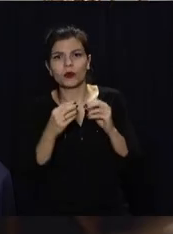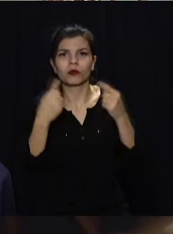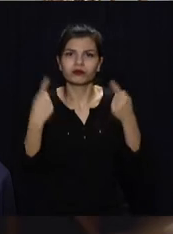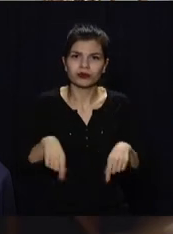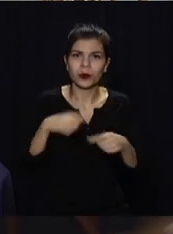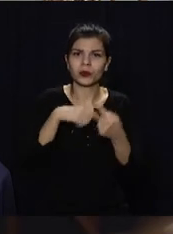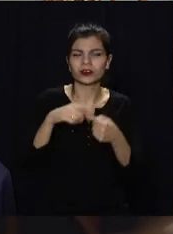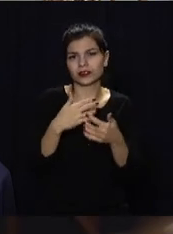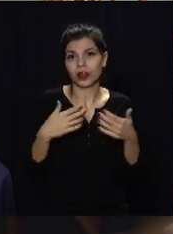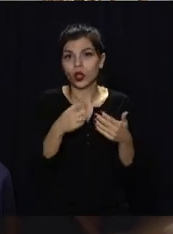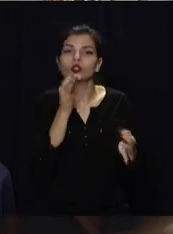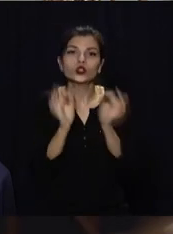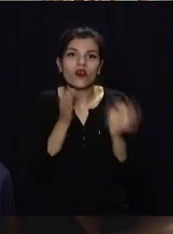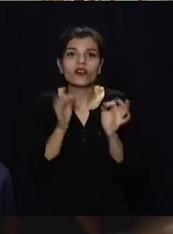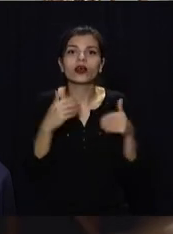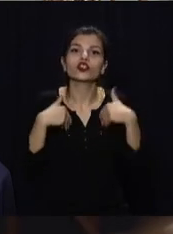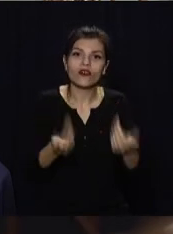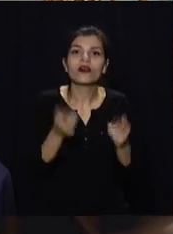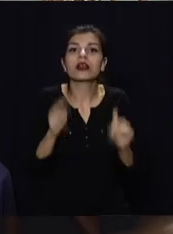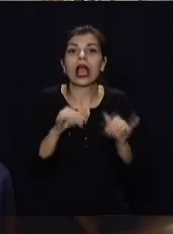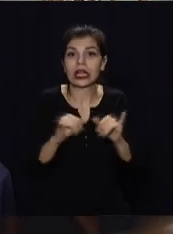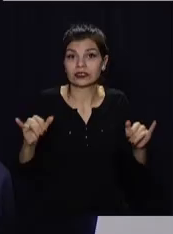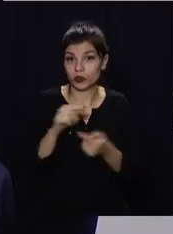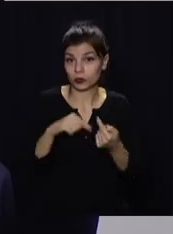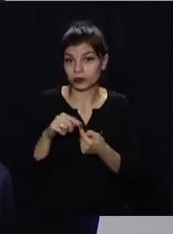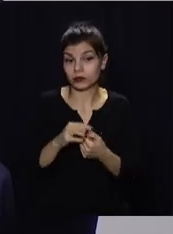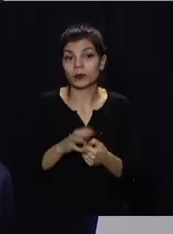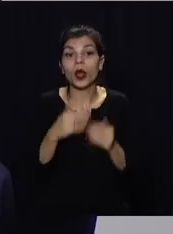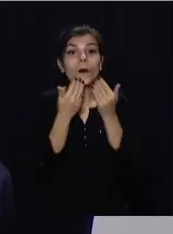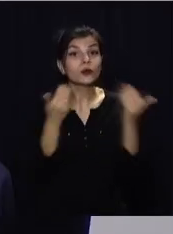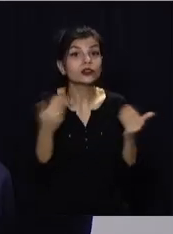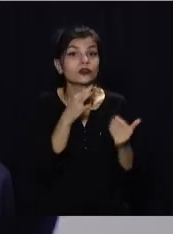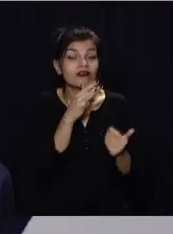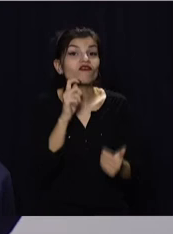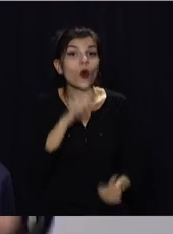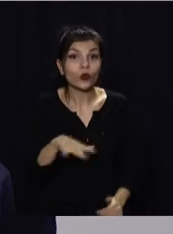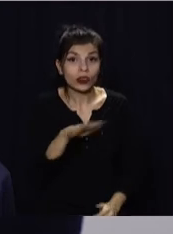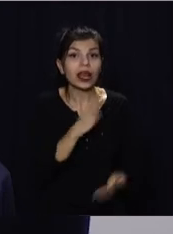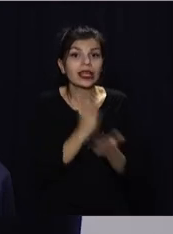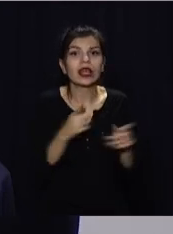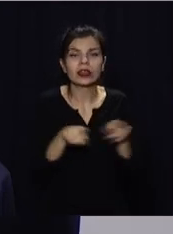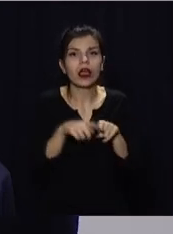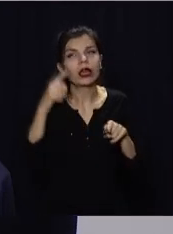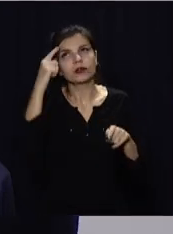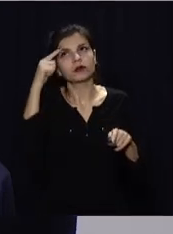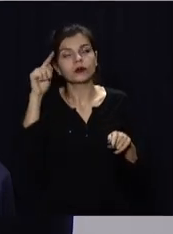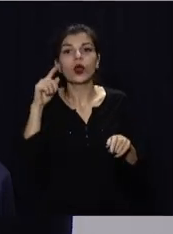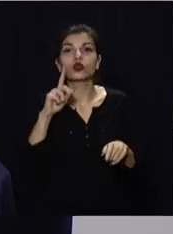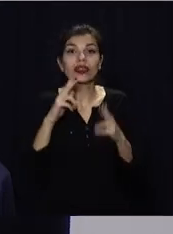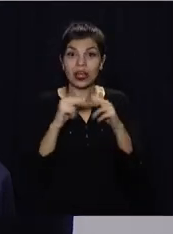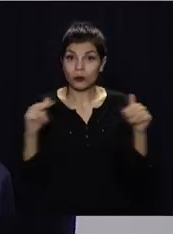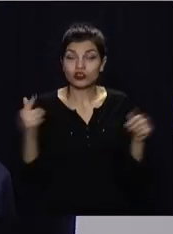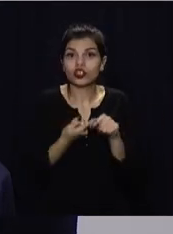Розкажуть про свої помилки та дають поради початківцям. Останнім часом в Україні є така ілюзія, що